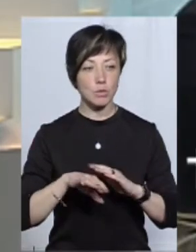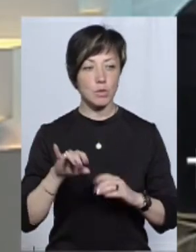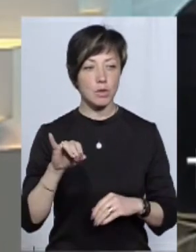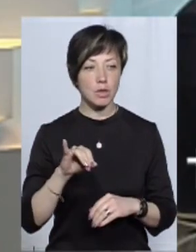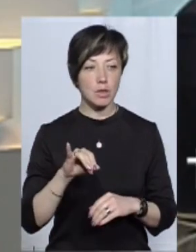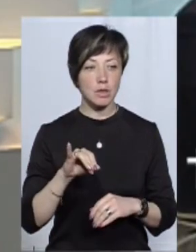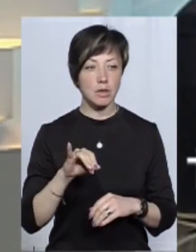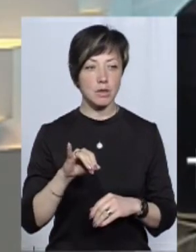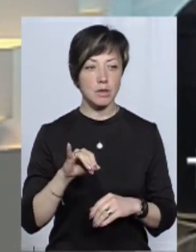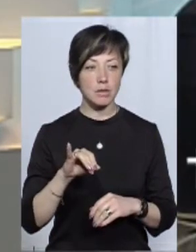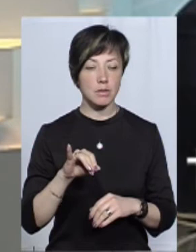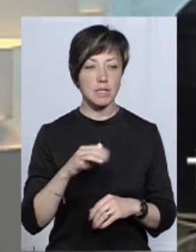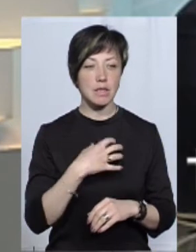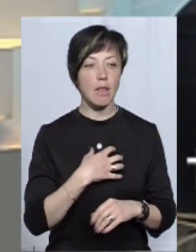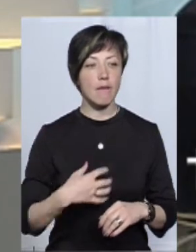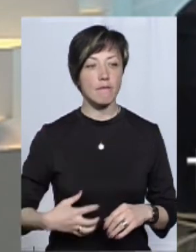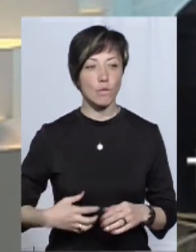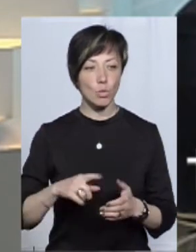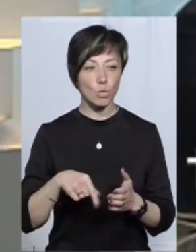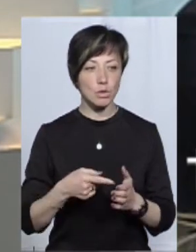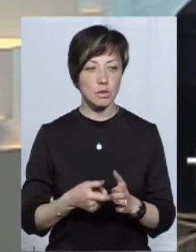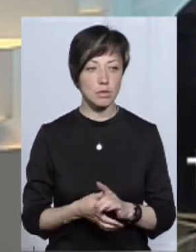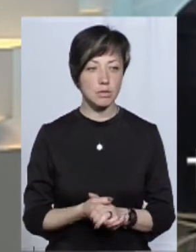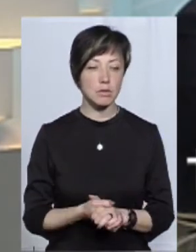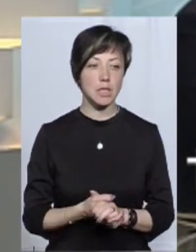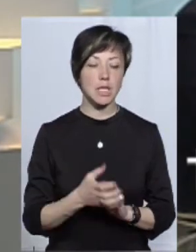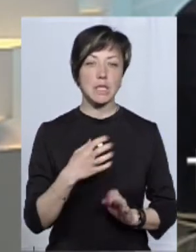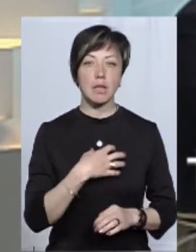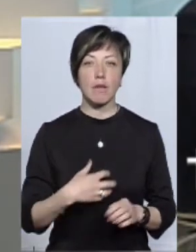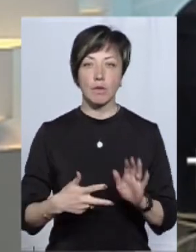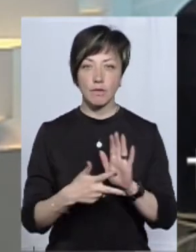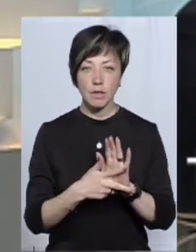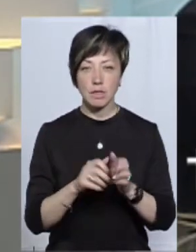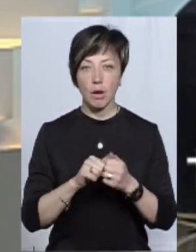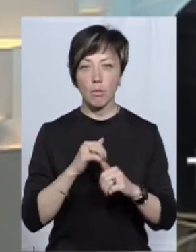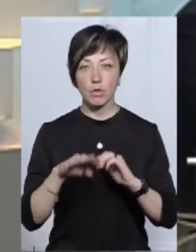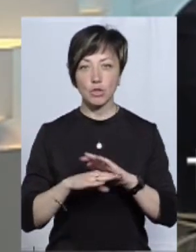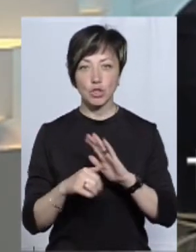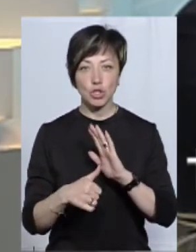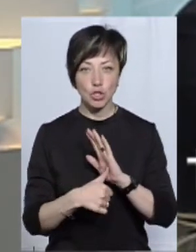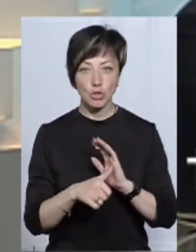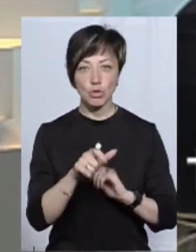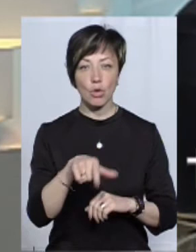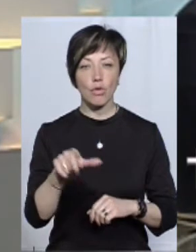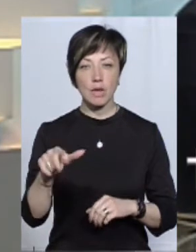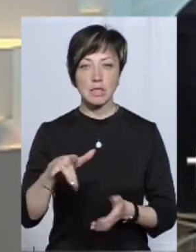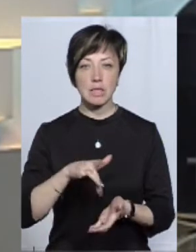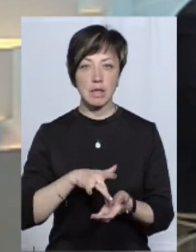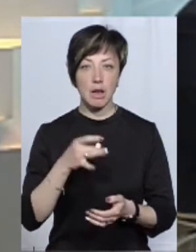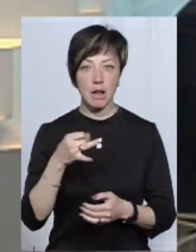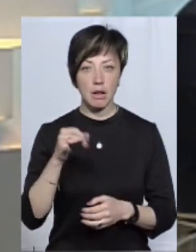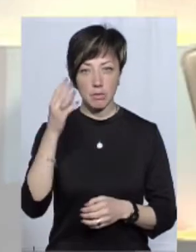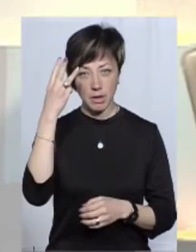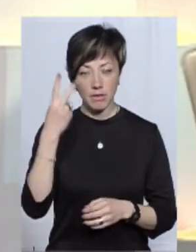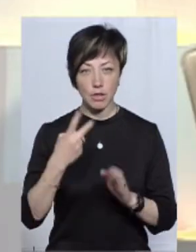пост і в Славуті. Славута 8 чоловік, Кам'янсь-Подільський 6 чоловік і центральний